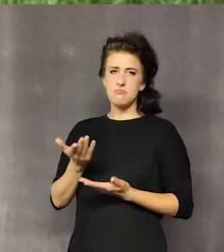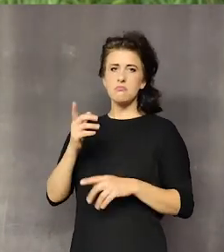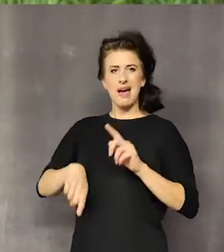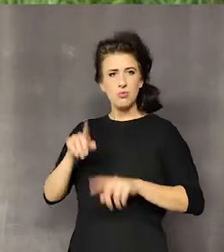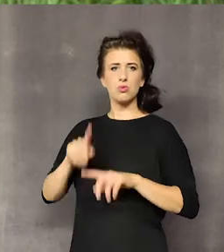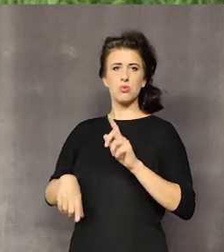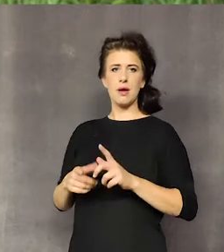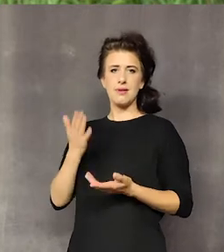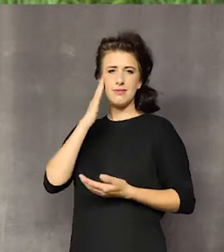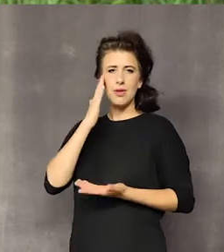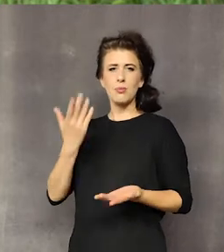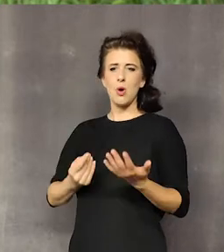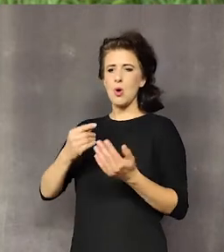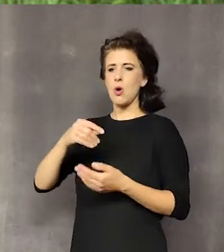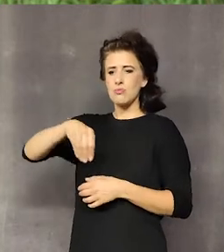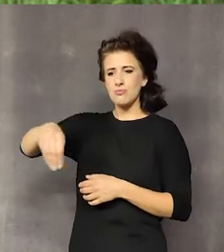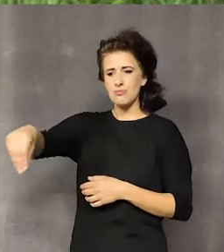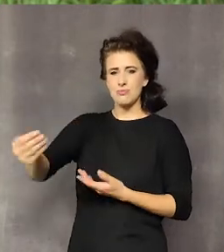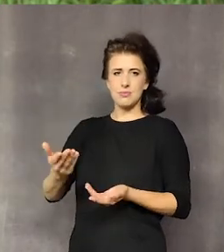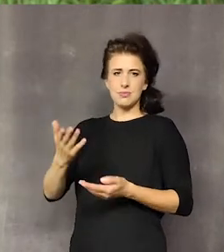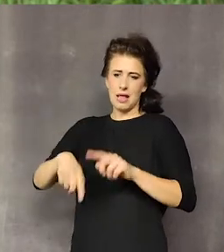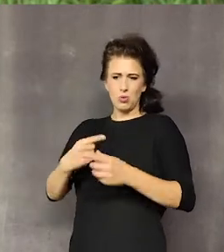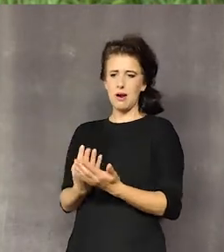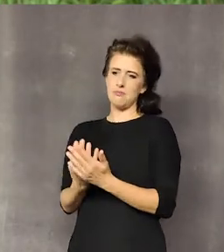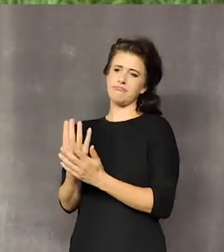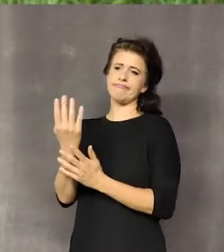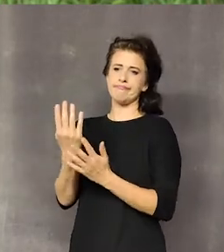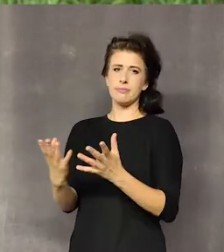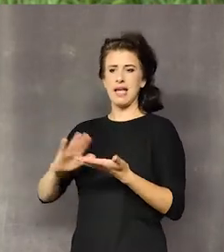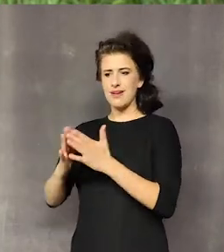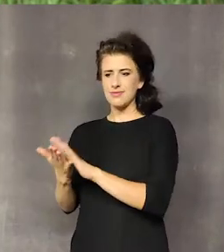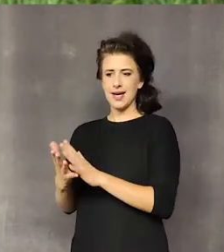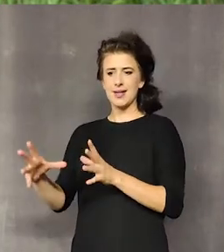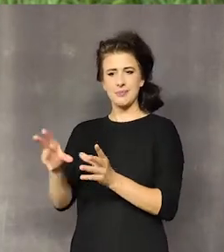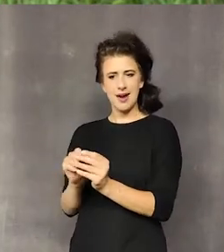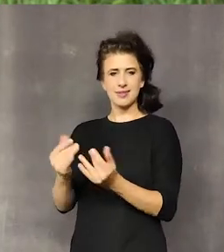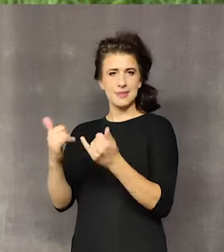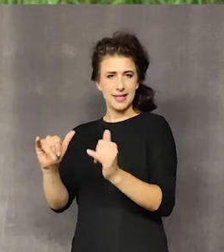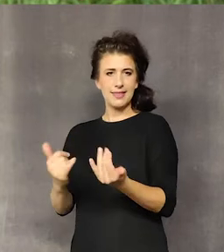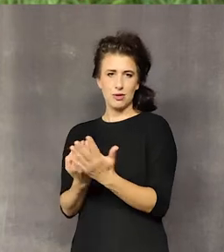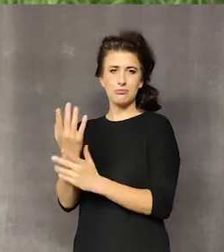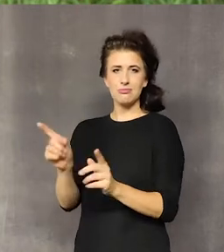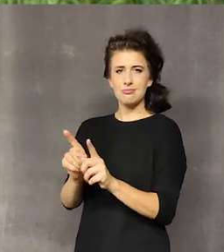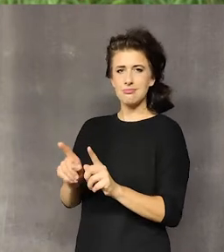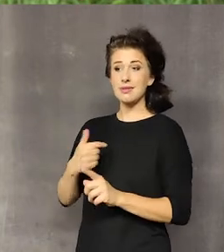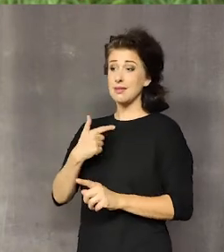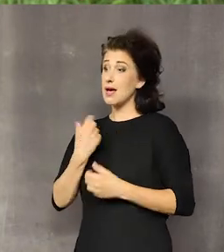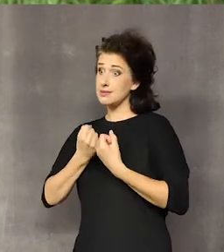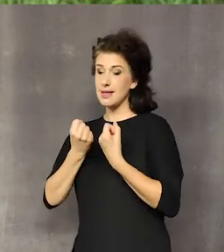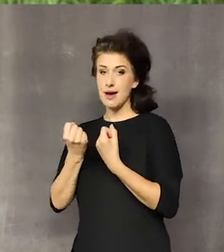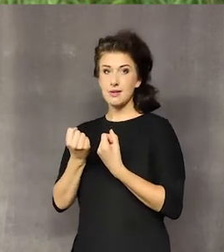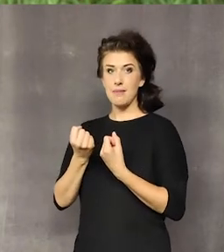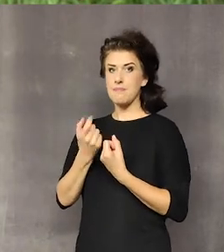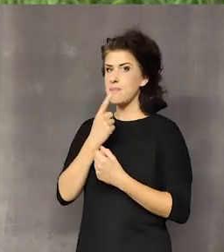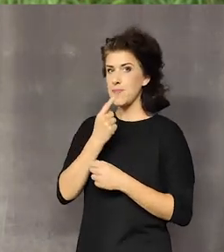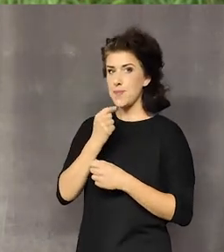wiadomo, że taka roślina, która się gdzieś wysieje, ona istnieje z innymi roślinami. I dlatego ja się staram jak